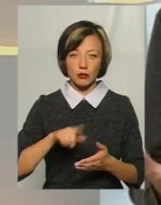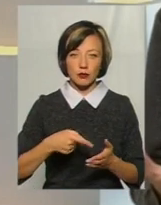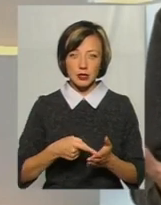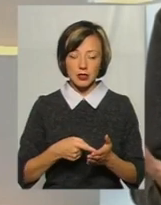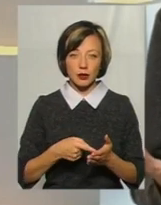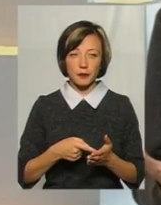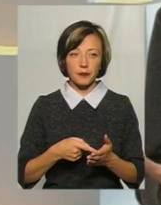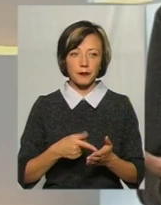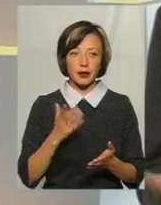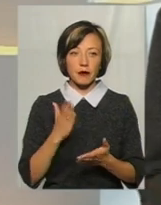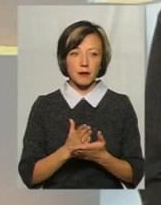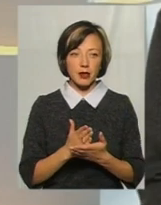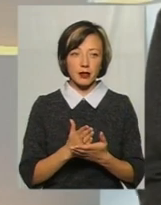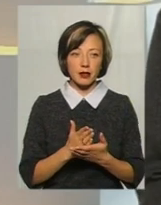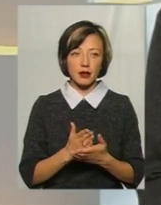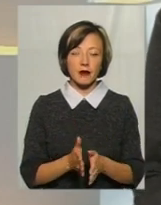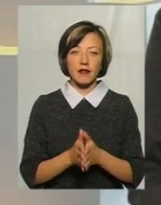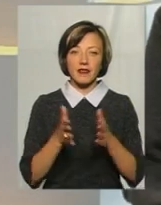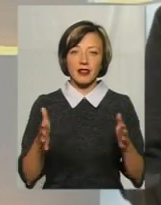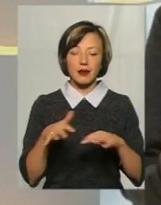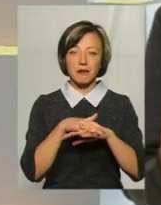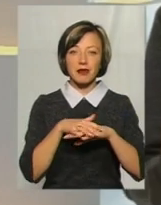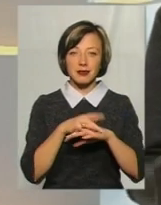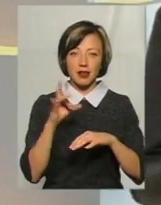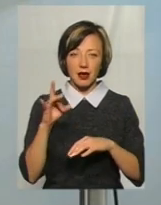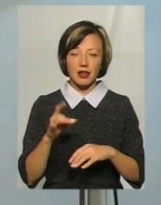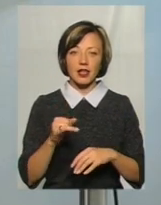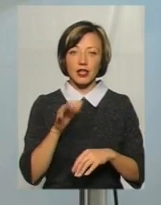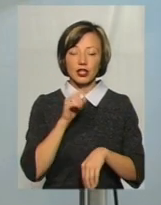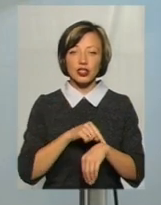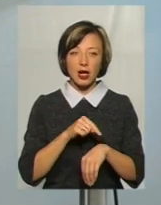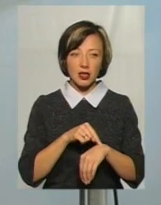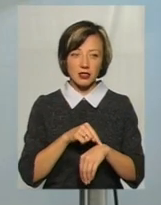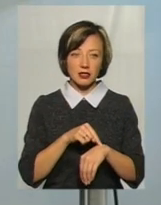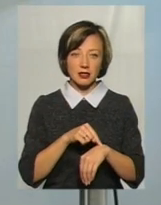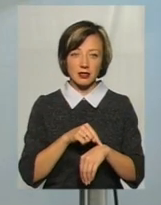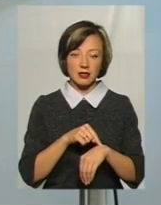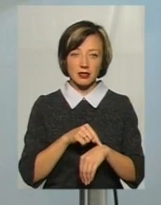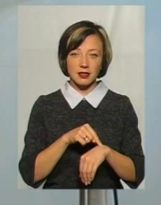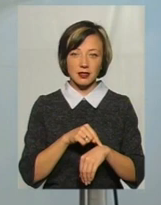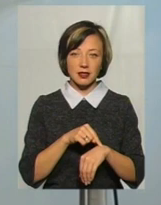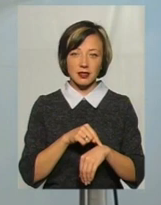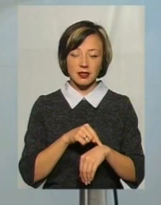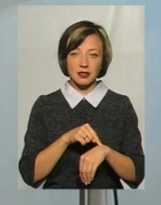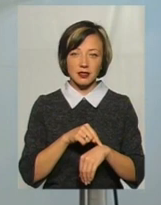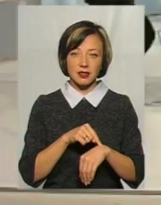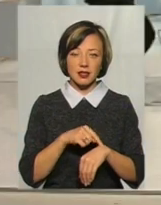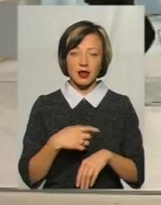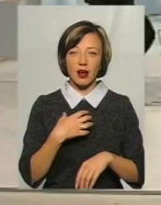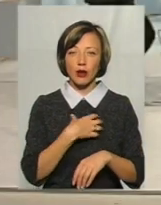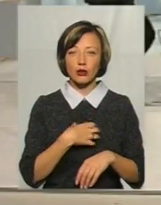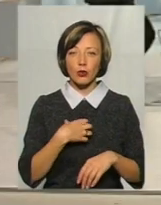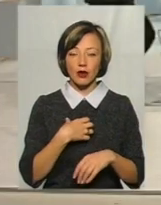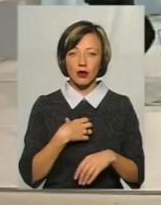місто має великий базар. І час якого... Актуальність